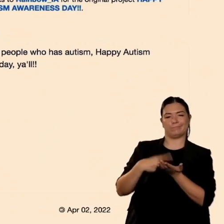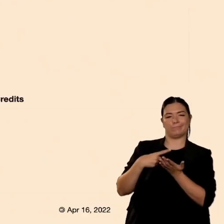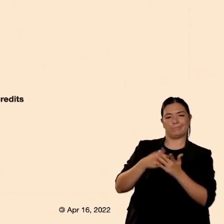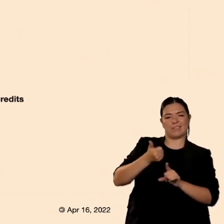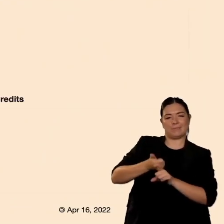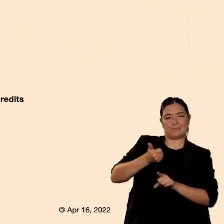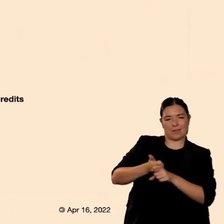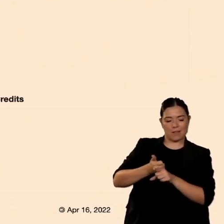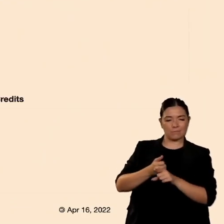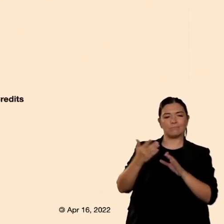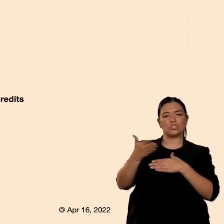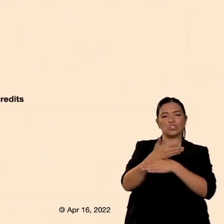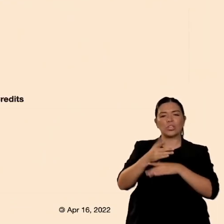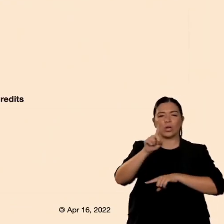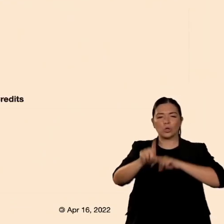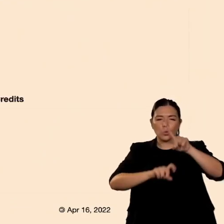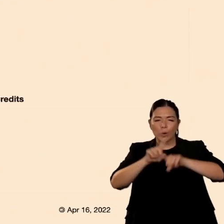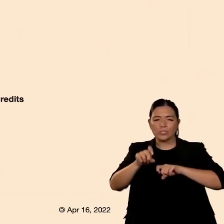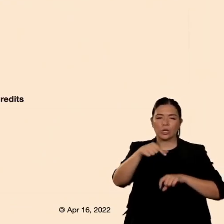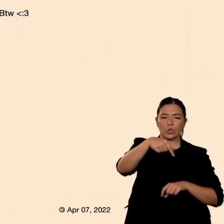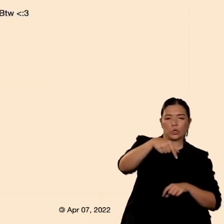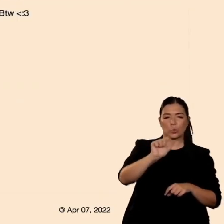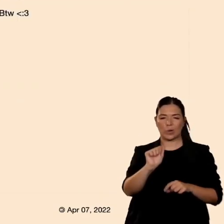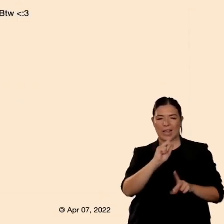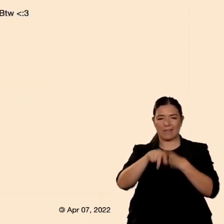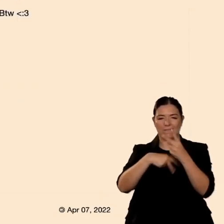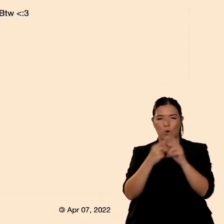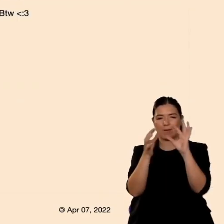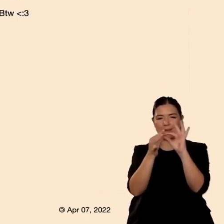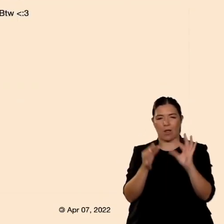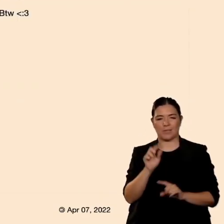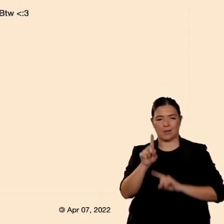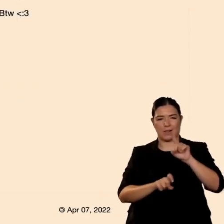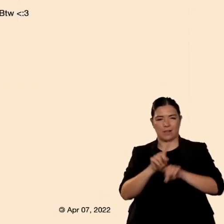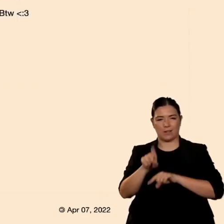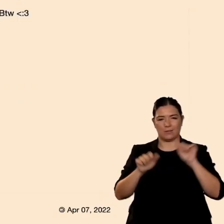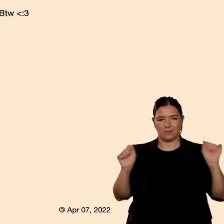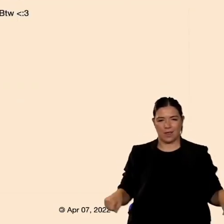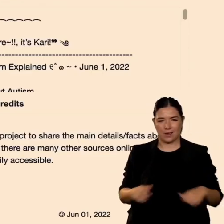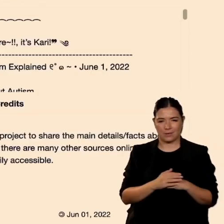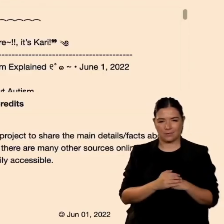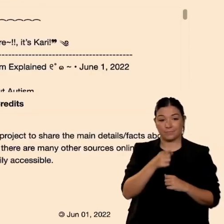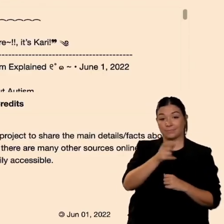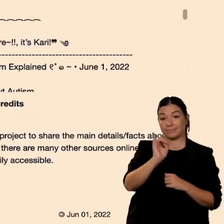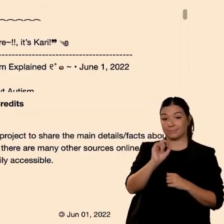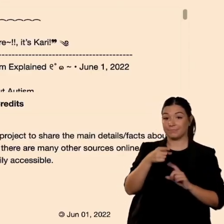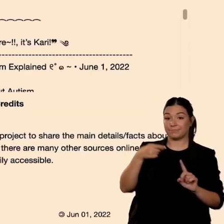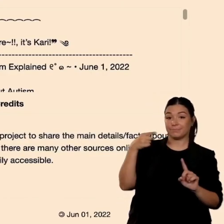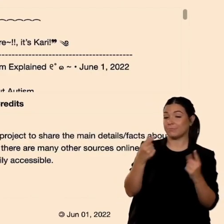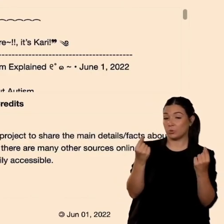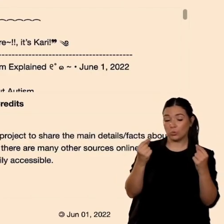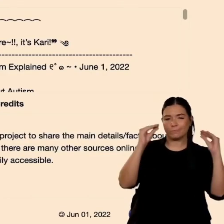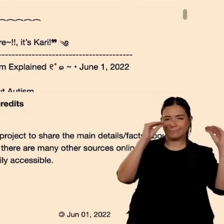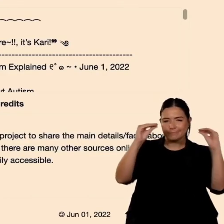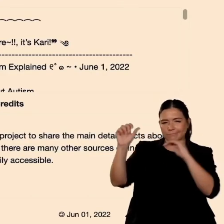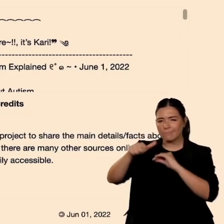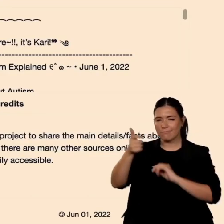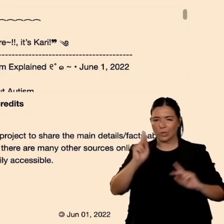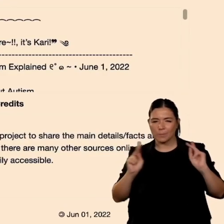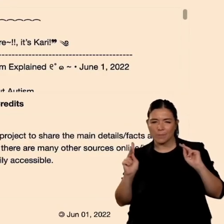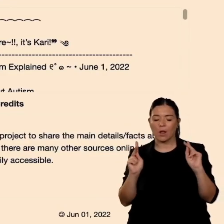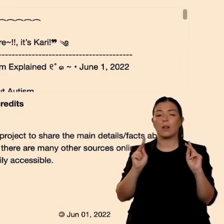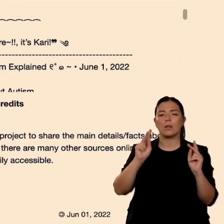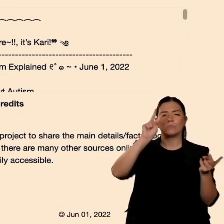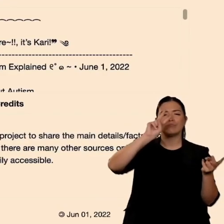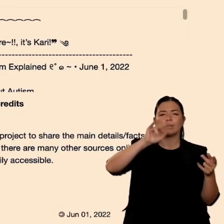propagando l'intendimento di diversi concetti lo studio di